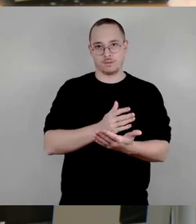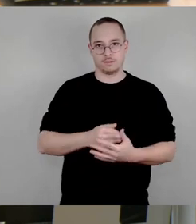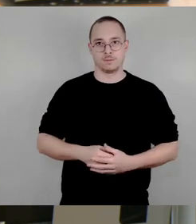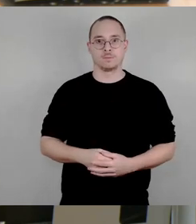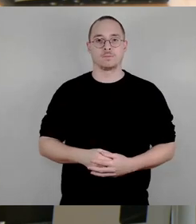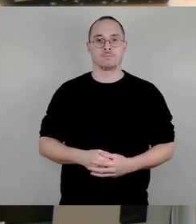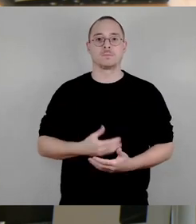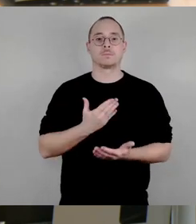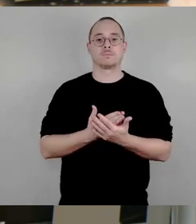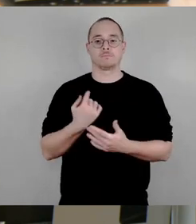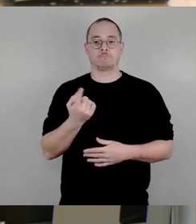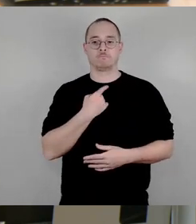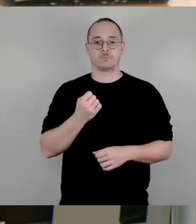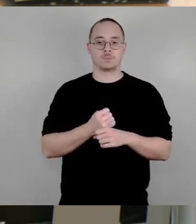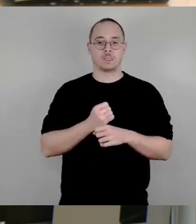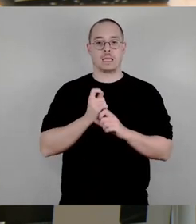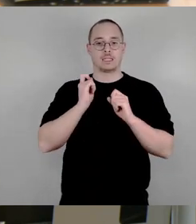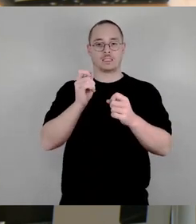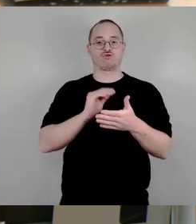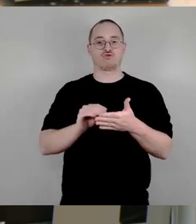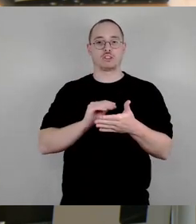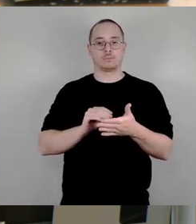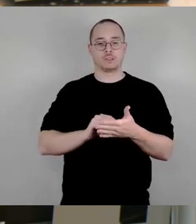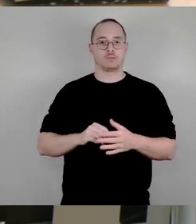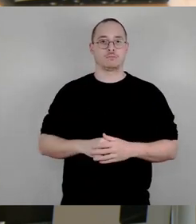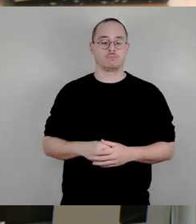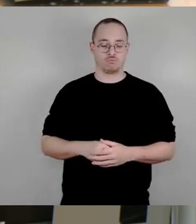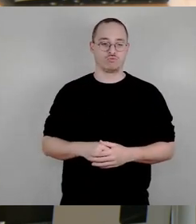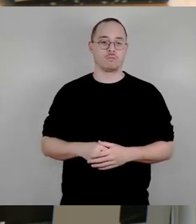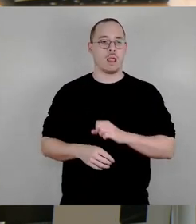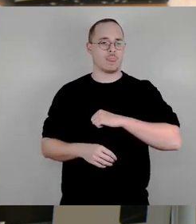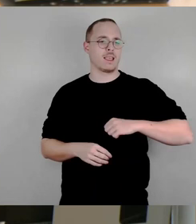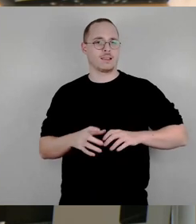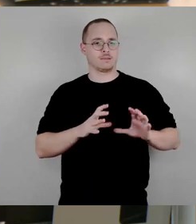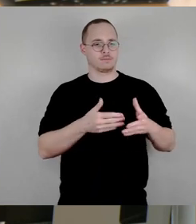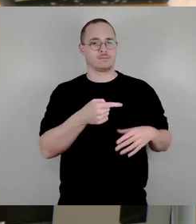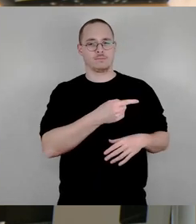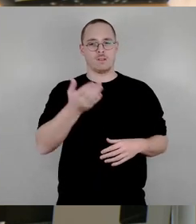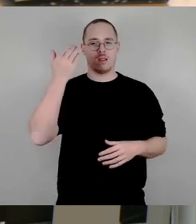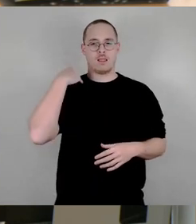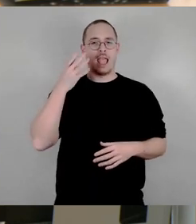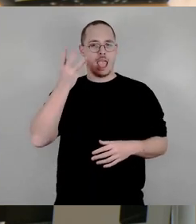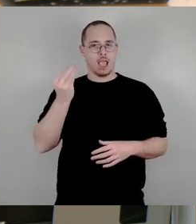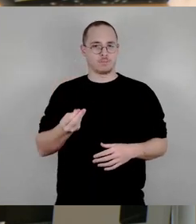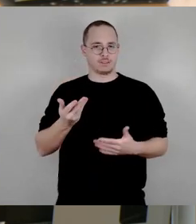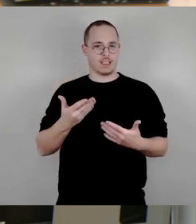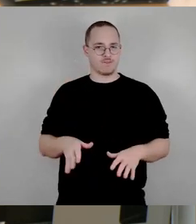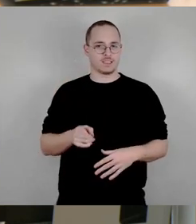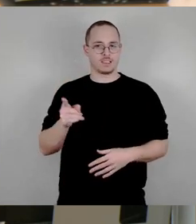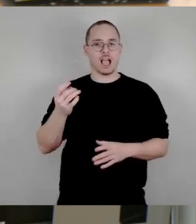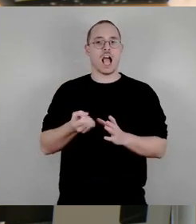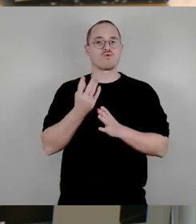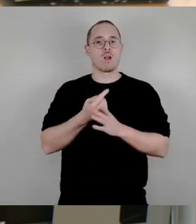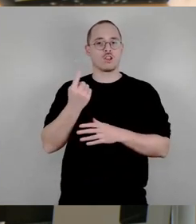meine, die Linke hat, ich glaube, im Herbst letzten Jahres eine Aktuelle Stunde gemacht, hat aber vergessen, der Aktuellen Stunde in tieferen Sinn zu